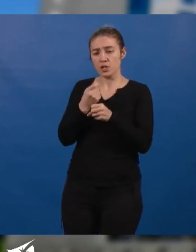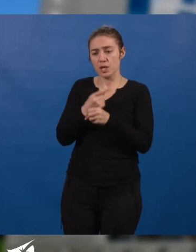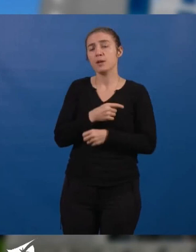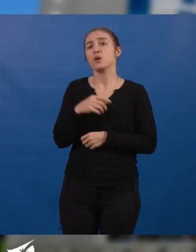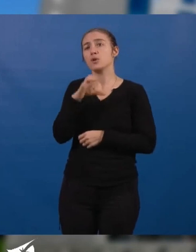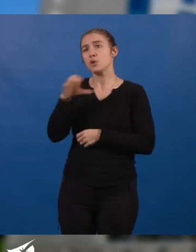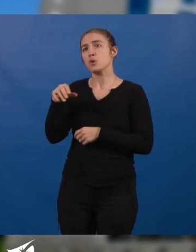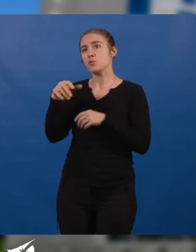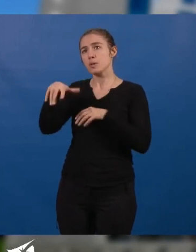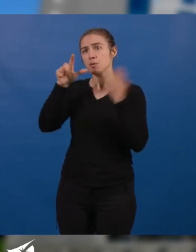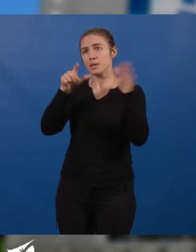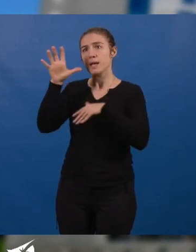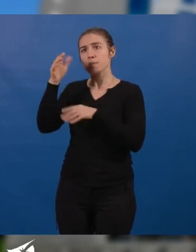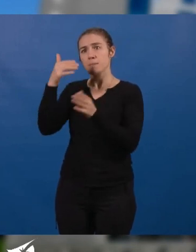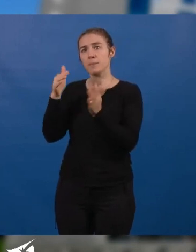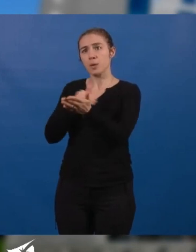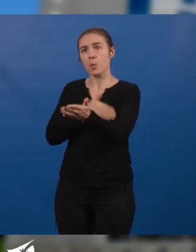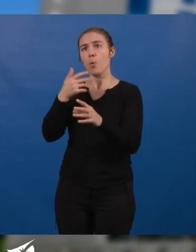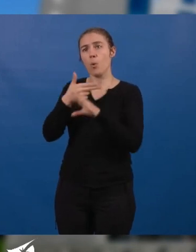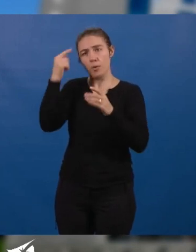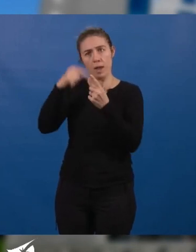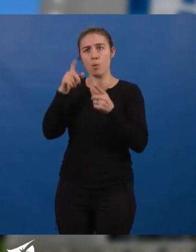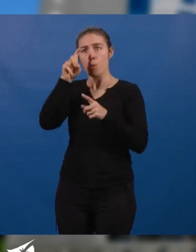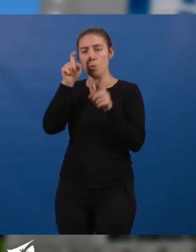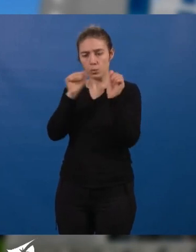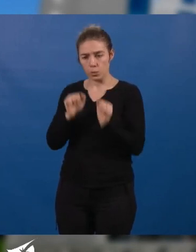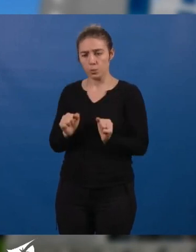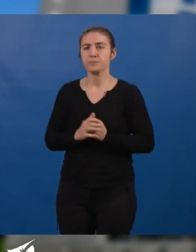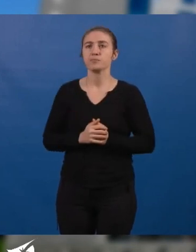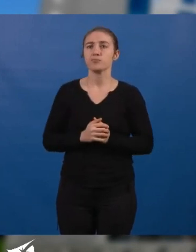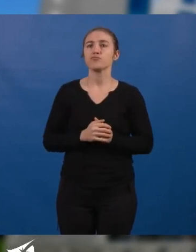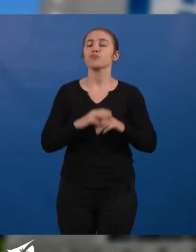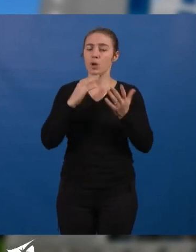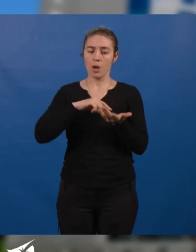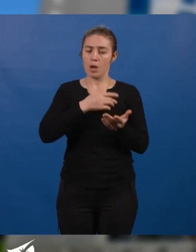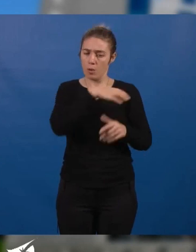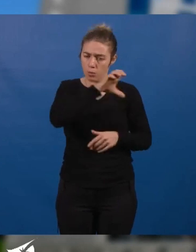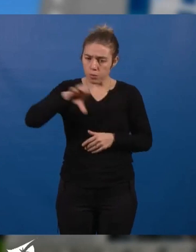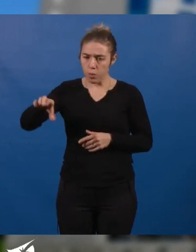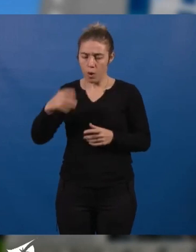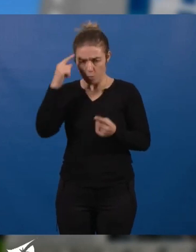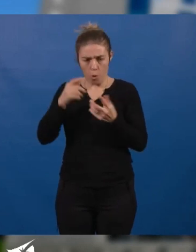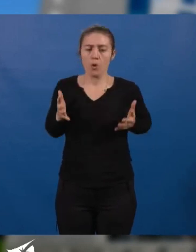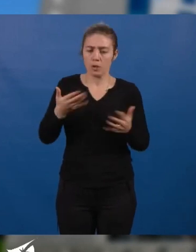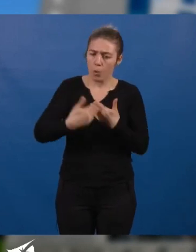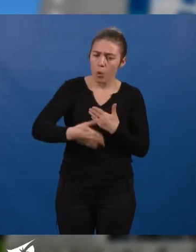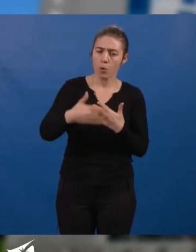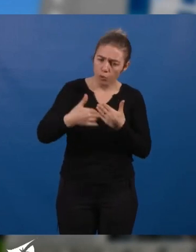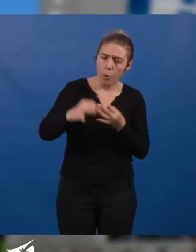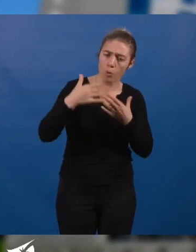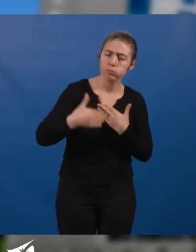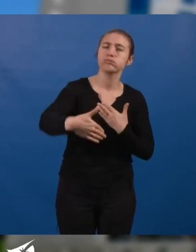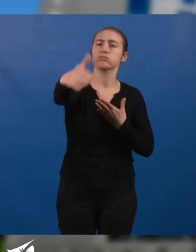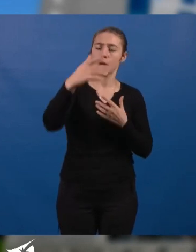encore pour l'eau et l'assainissement. Ces investissements sont le fruit d'une gestion à moyen et long terme responsable. Le groupe des élus